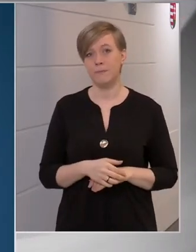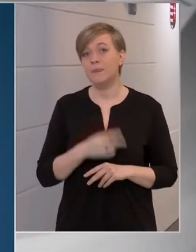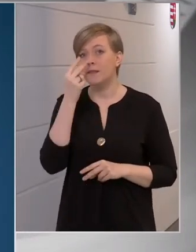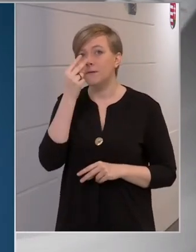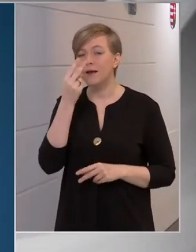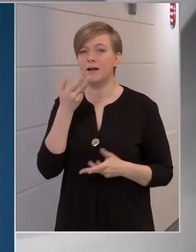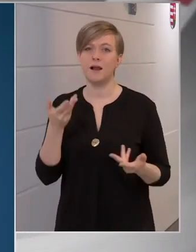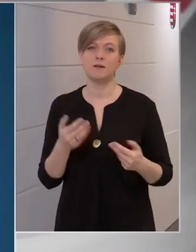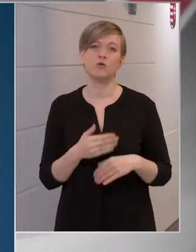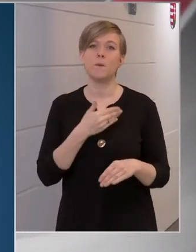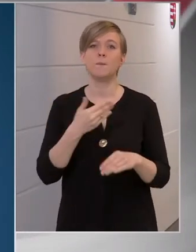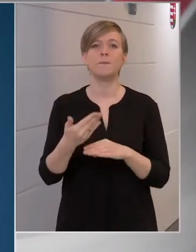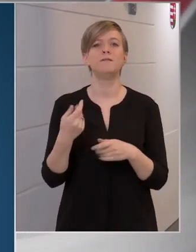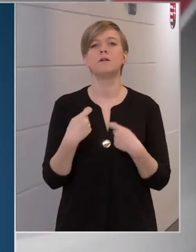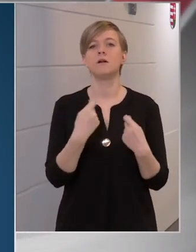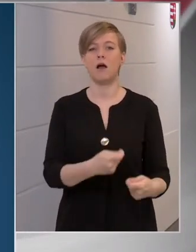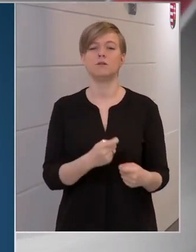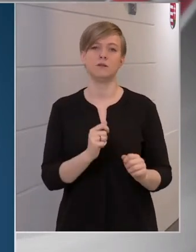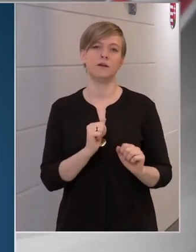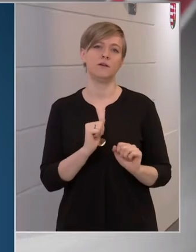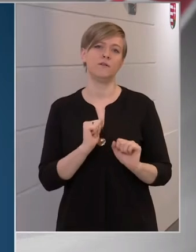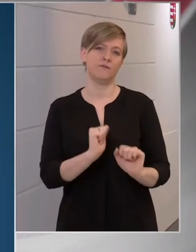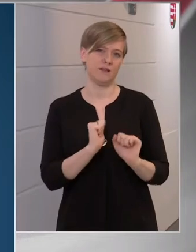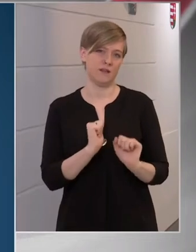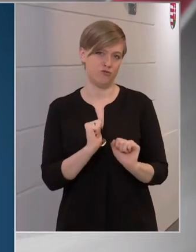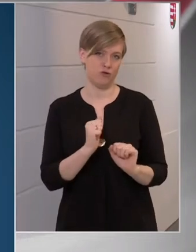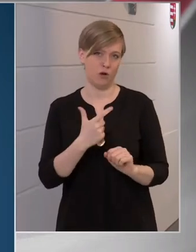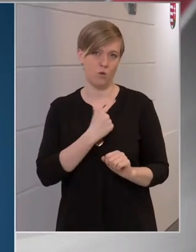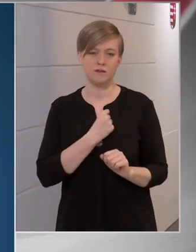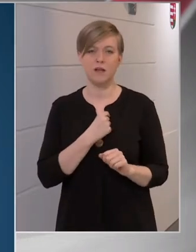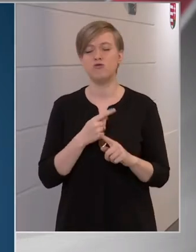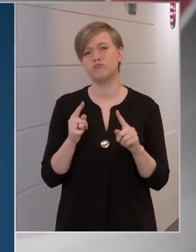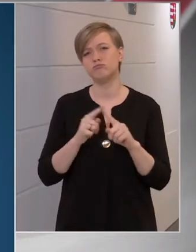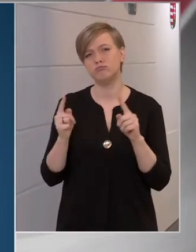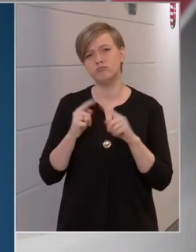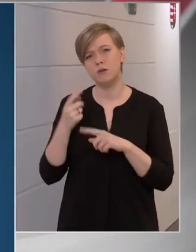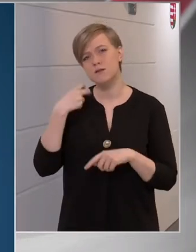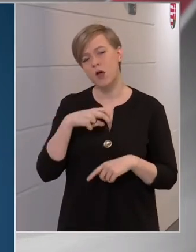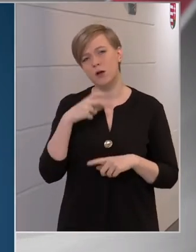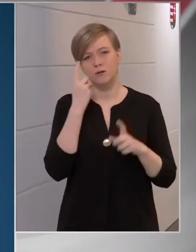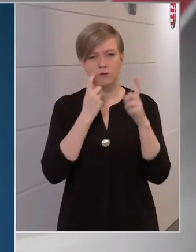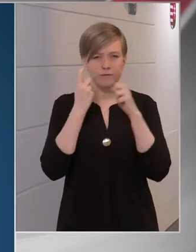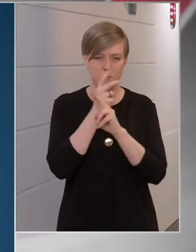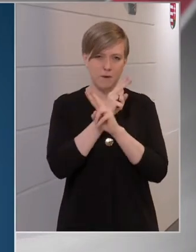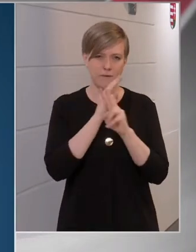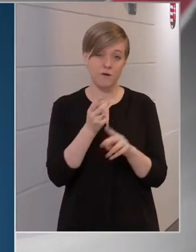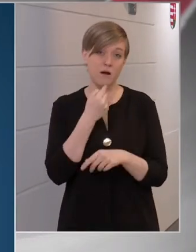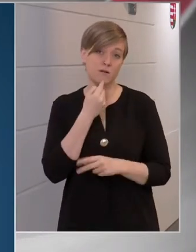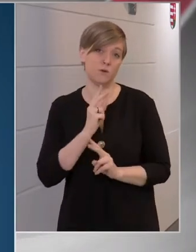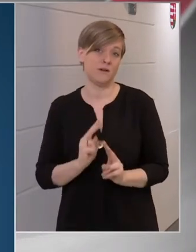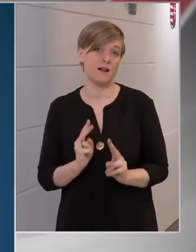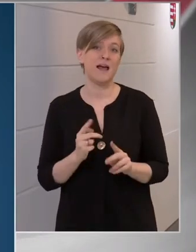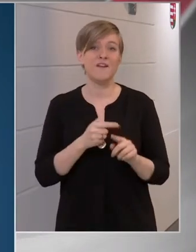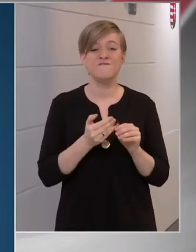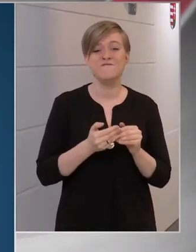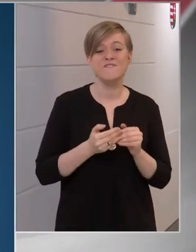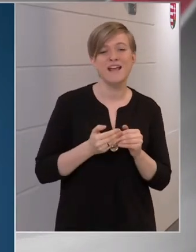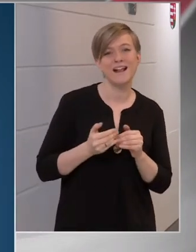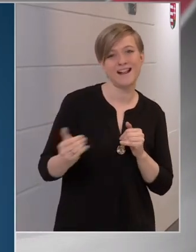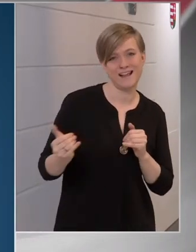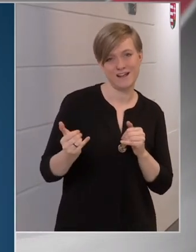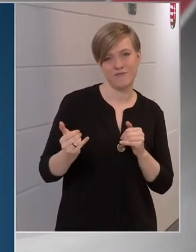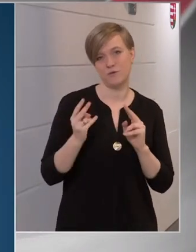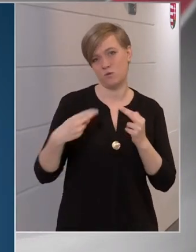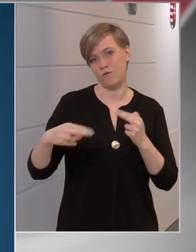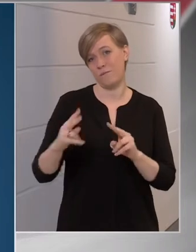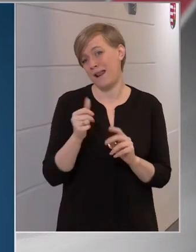Meglátjuk egyébként, hogy meddig adnak az oltások védettséget. Itt is különböző szakértői feltételezések vannak. Azt mondhatjuk, hogy fél évnél tovább. Lehet, hogy